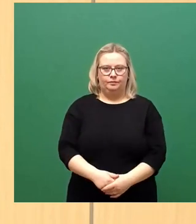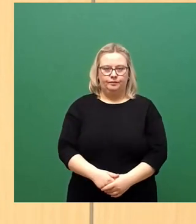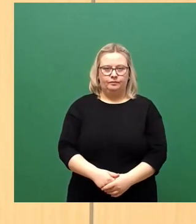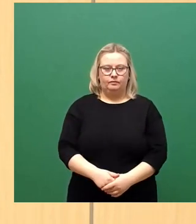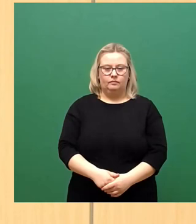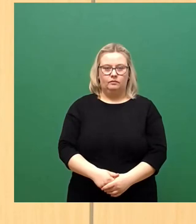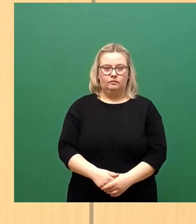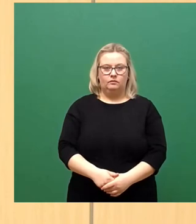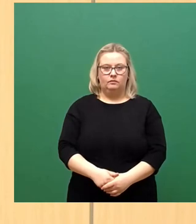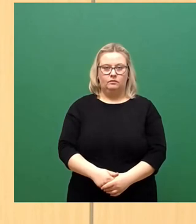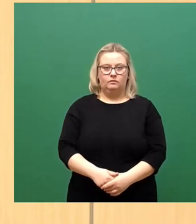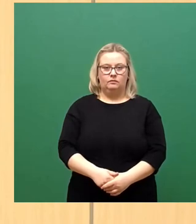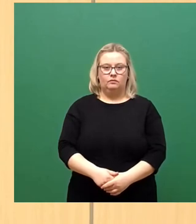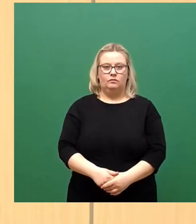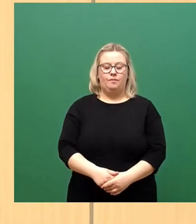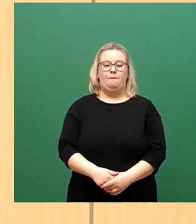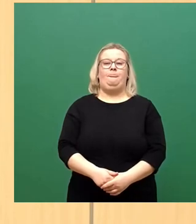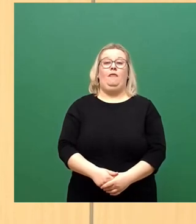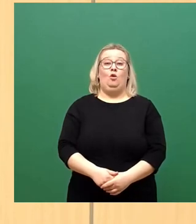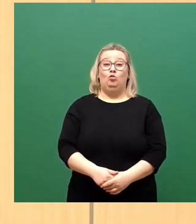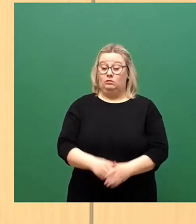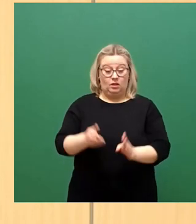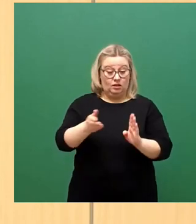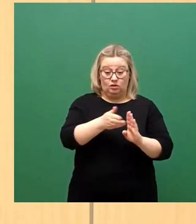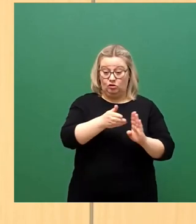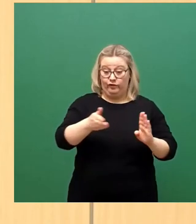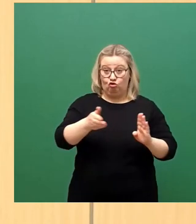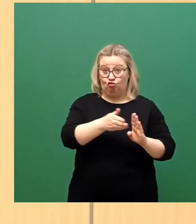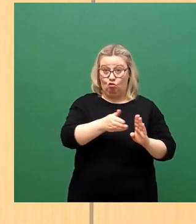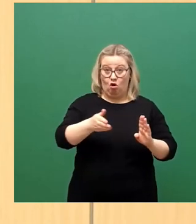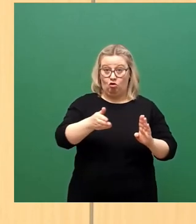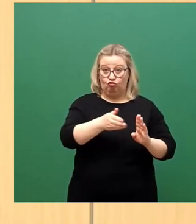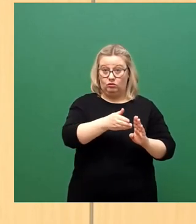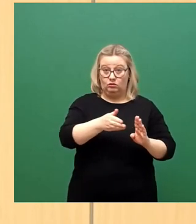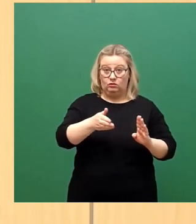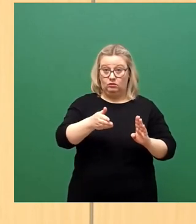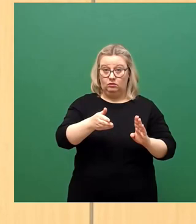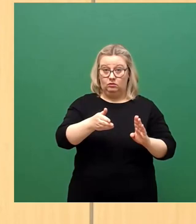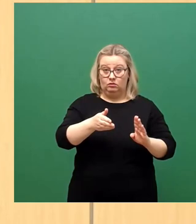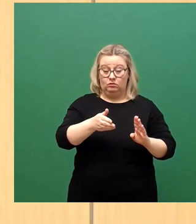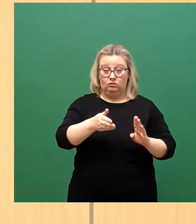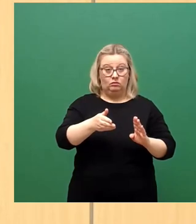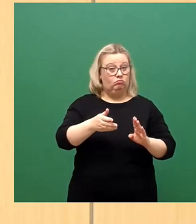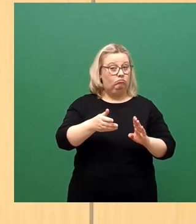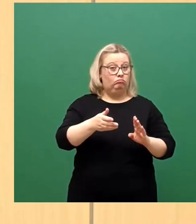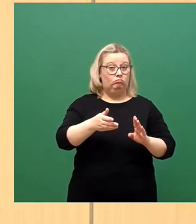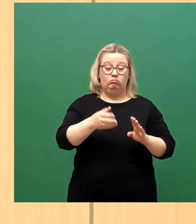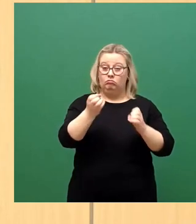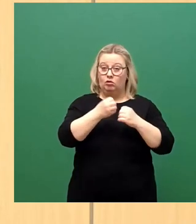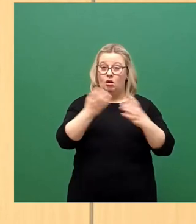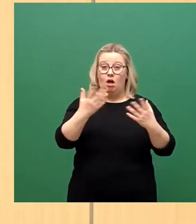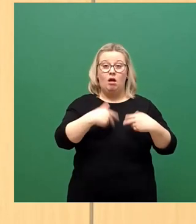Zwischendurch, und darauf verweise ich, und das ist wenige Monate her, konnte unwidersprochen die Verwaltung im